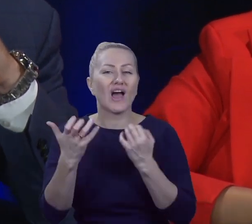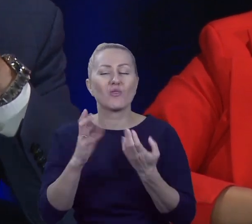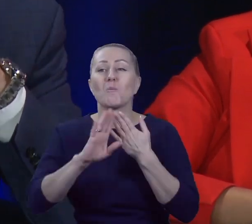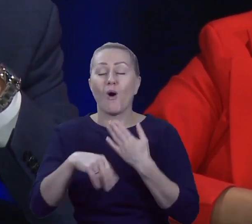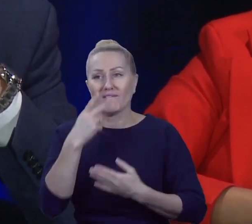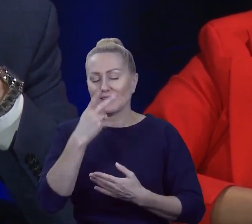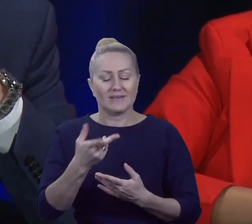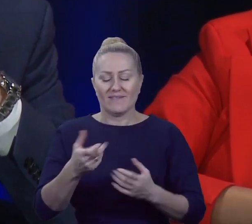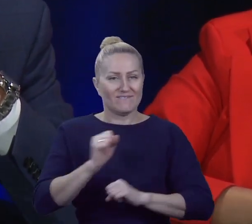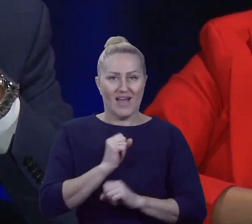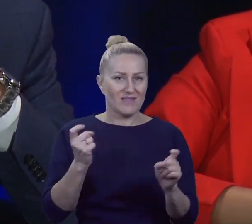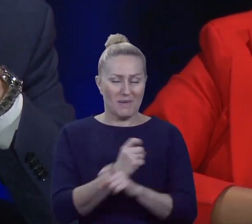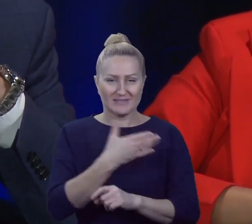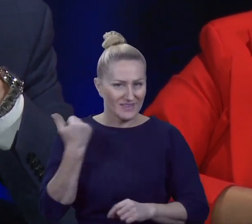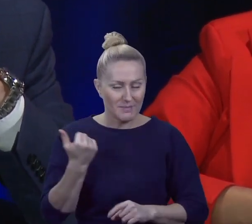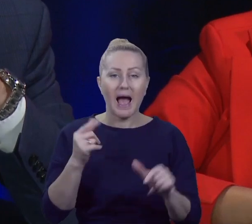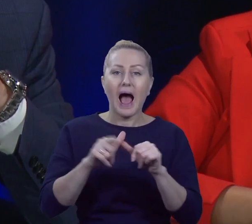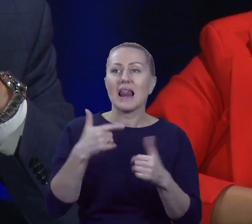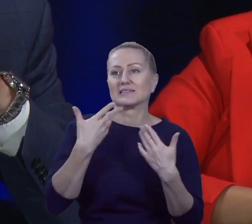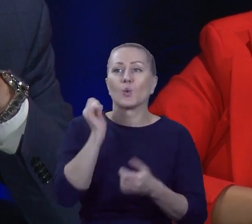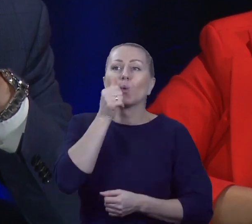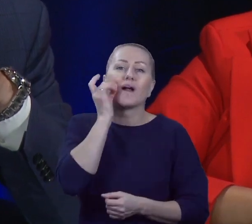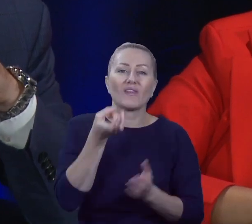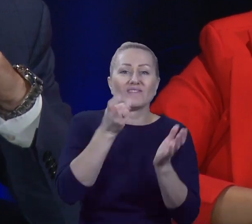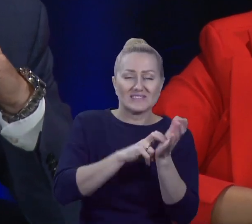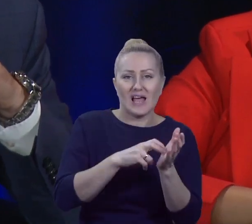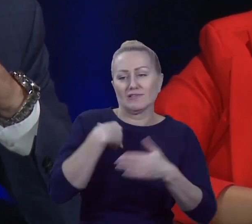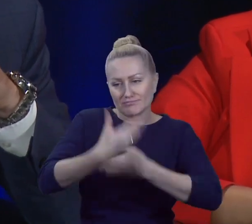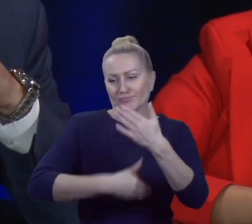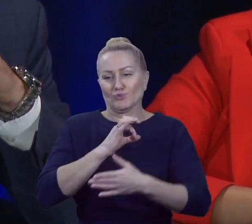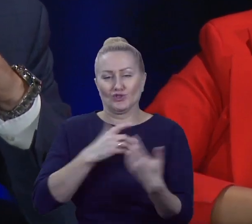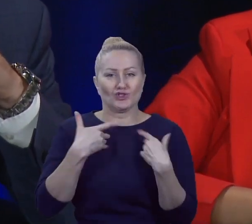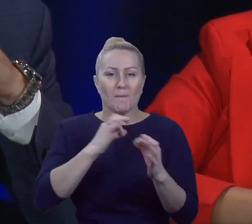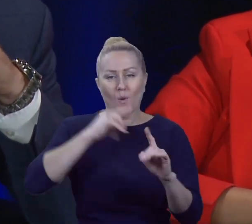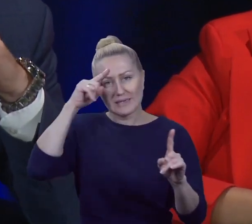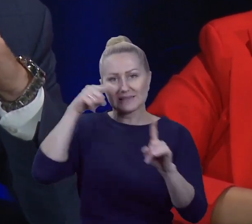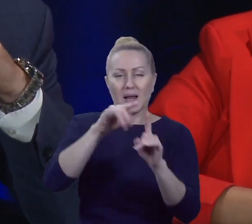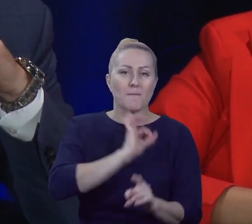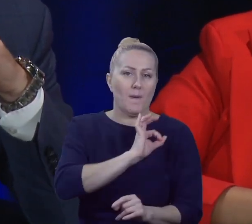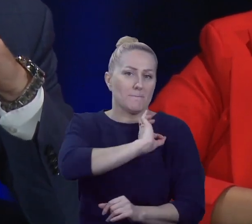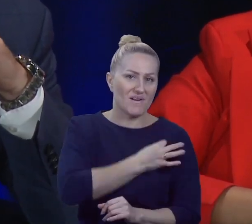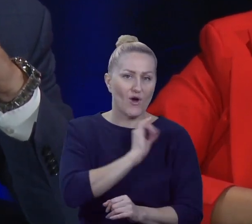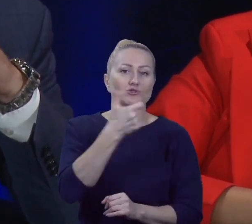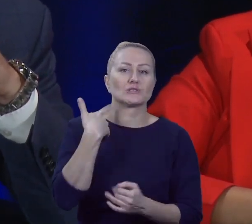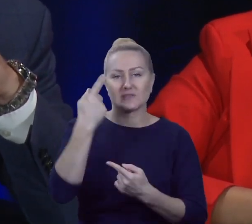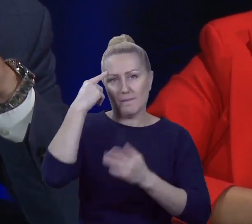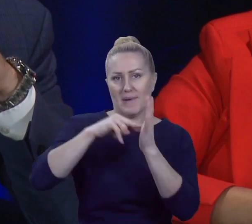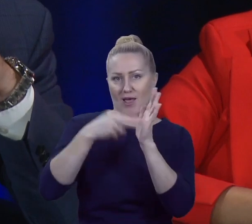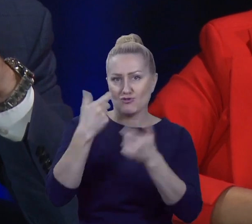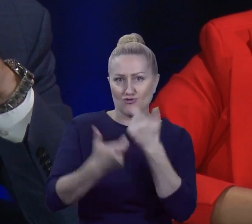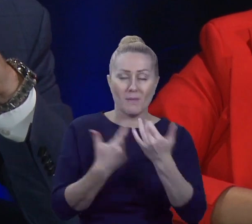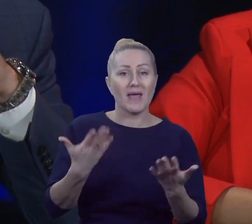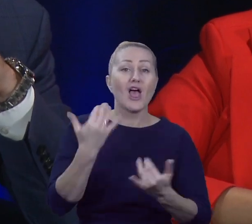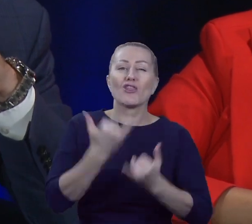wstać kolejnego dnia, iść do pracy i tak realizować swoje życie i swoje cele prywatne, które sobie zaplanowałem. Jeżeli miasto,